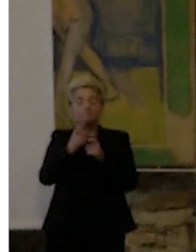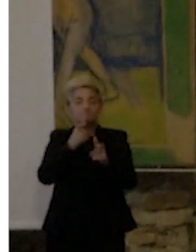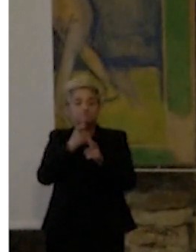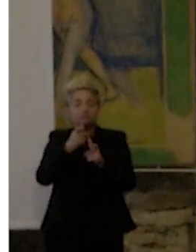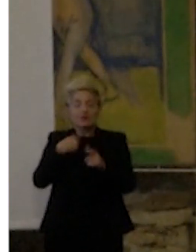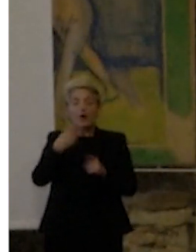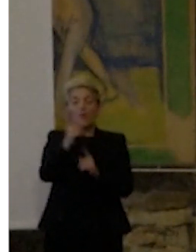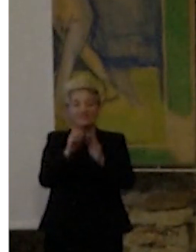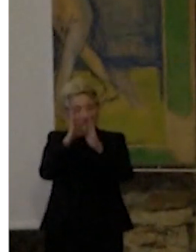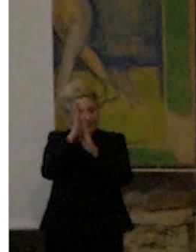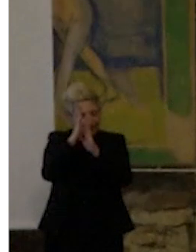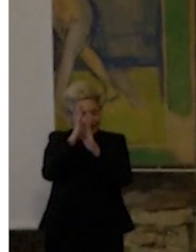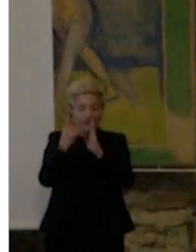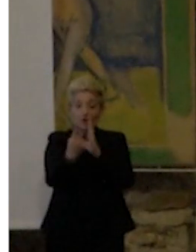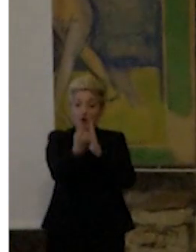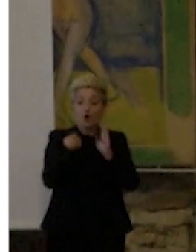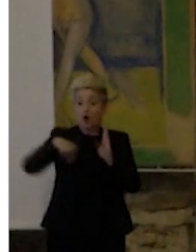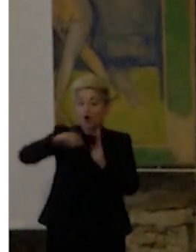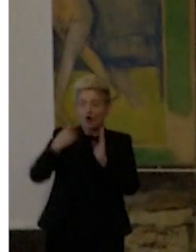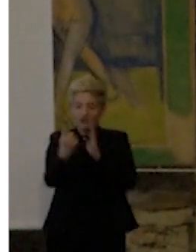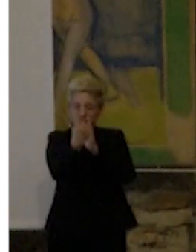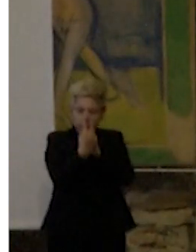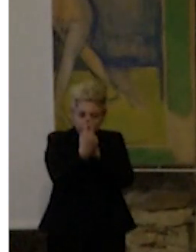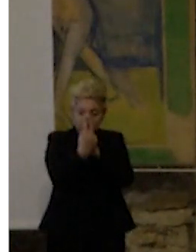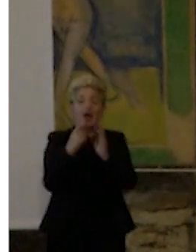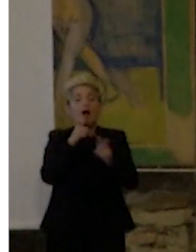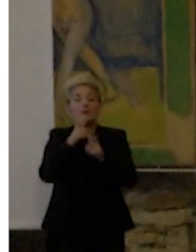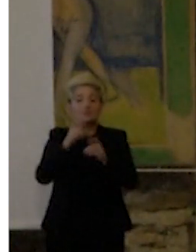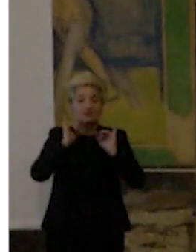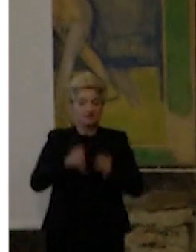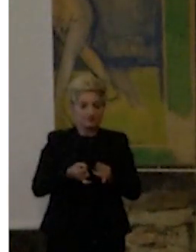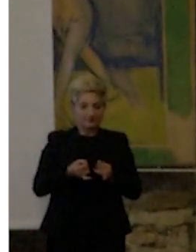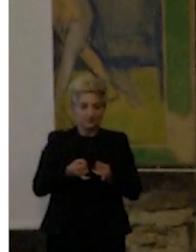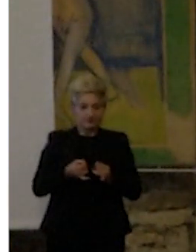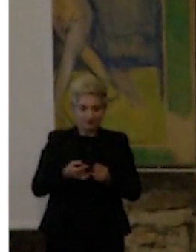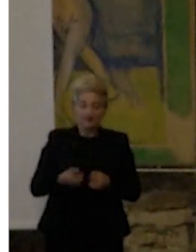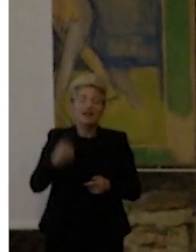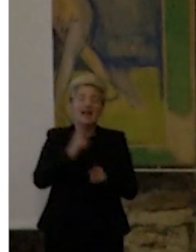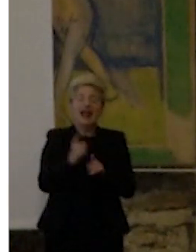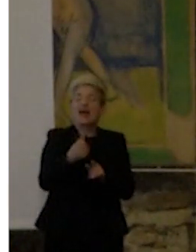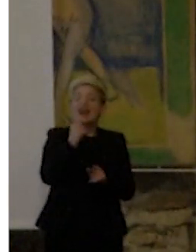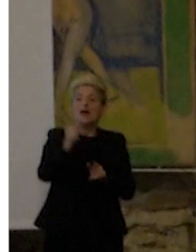spiraglio là. Ho voluto fare un esperimento. L'anno scorso c'è stata la mostra